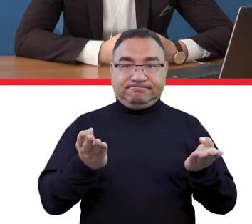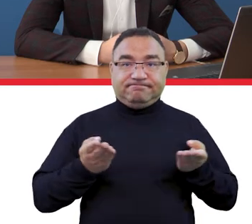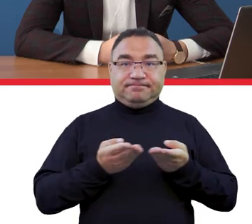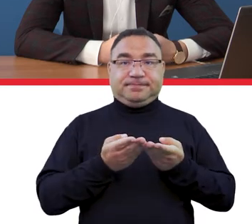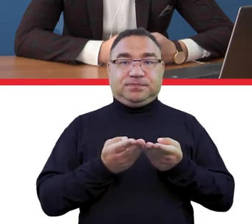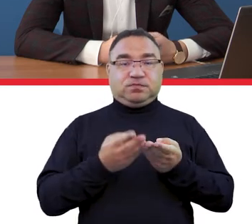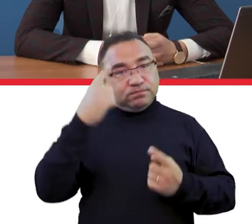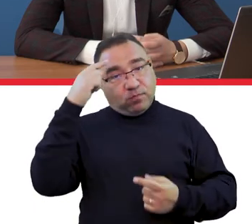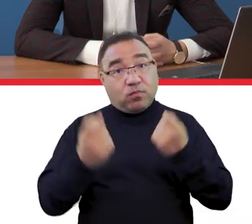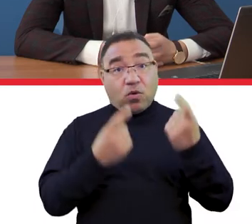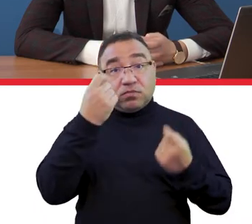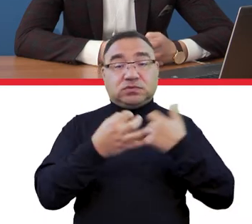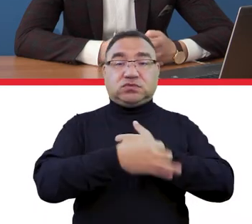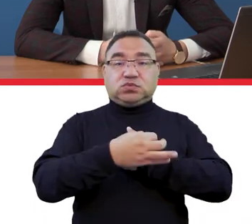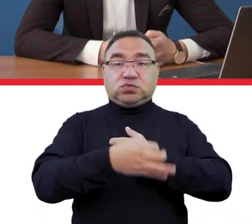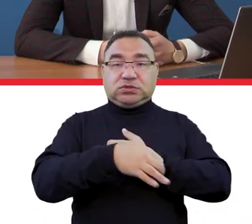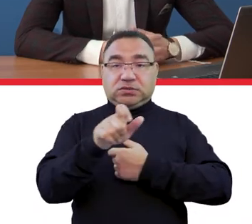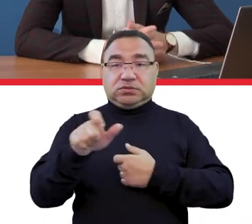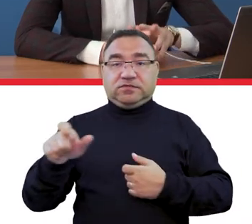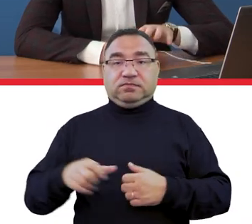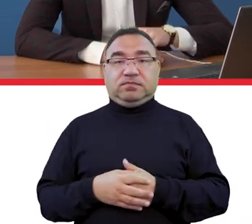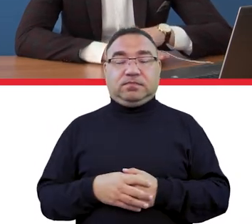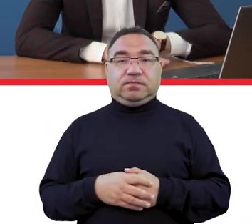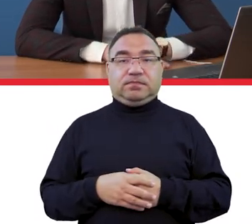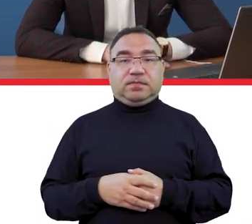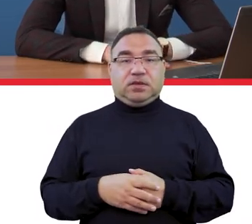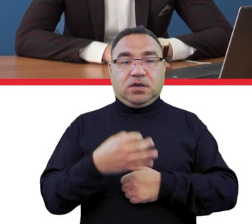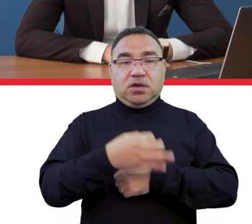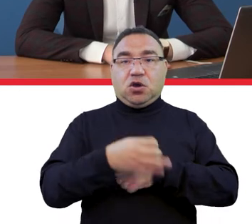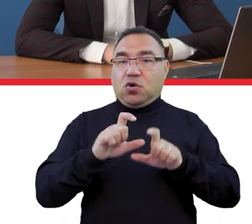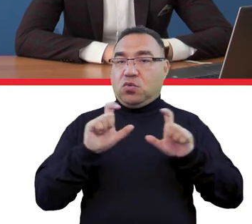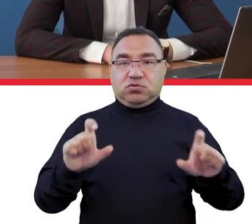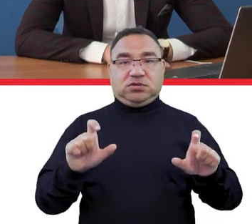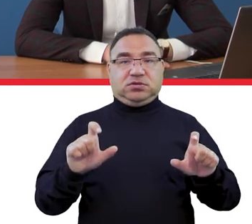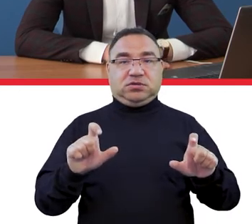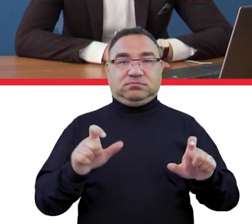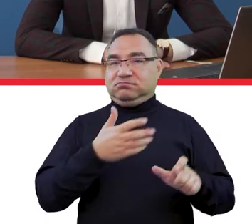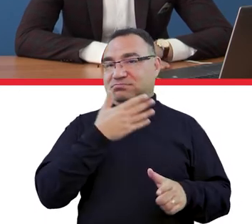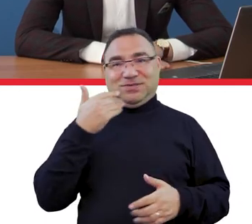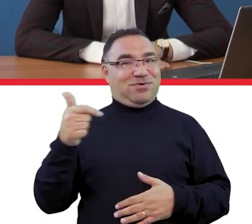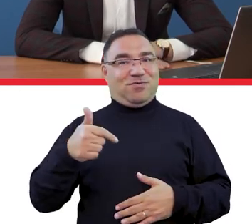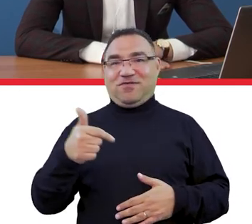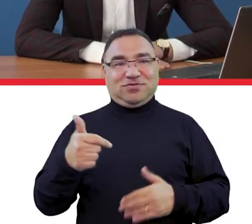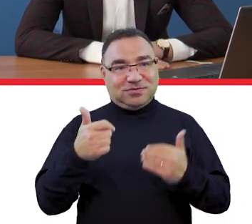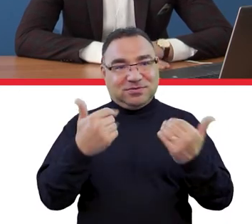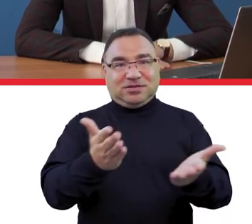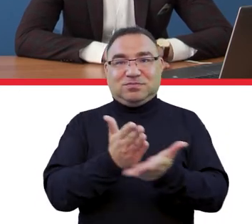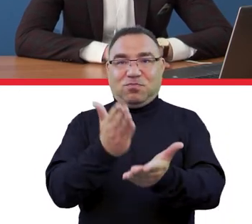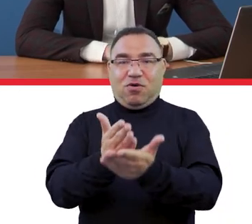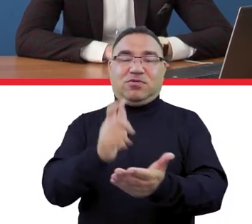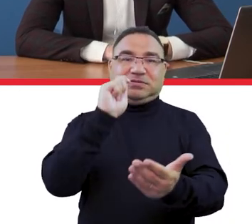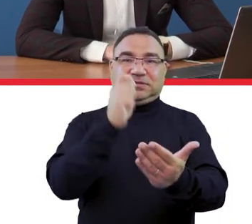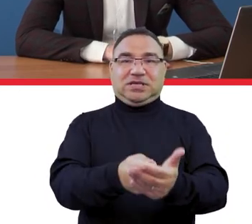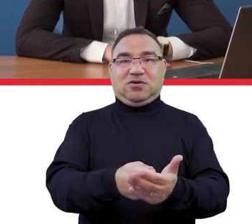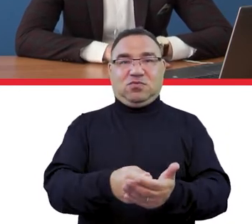kreatywność studentów. Wprost uczelnia nie przewiduje takich świadczeń typu